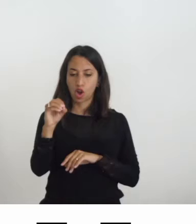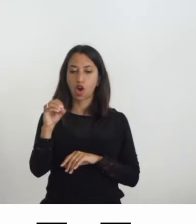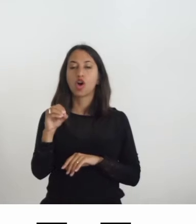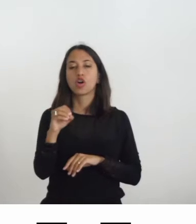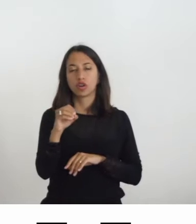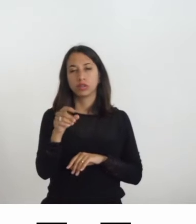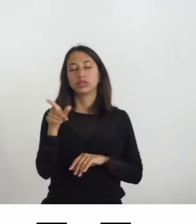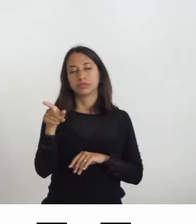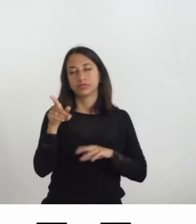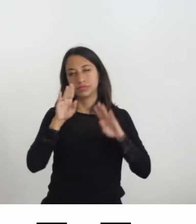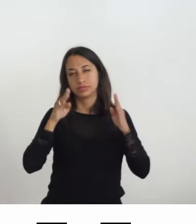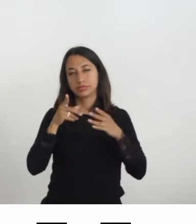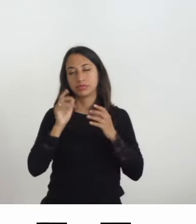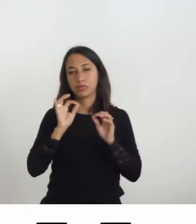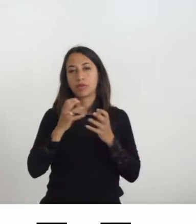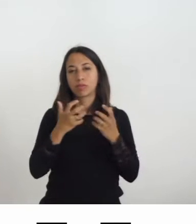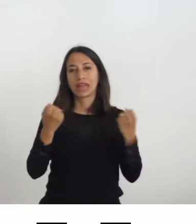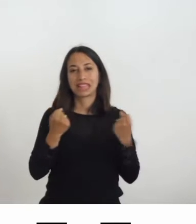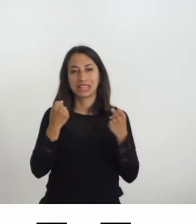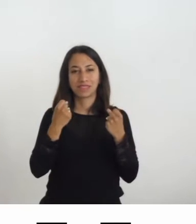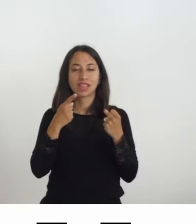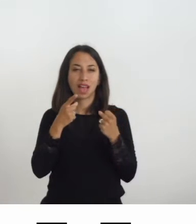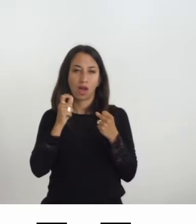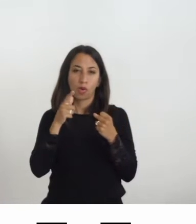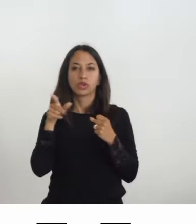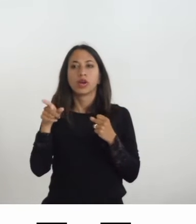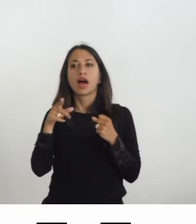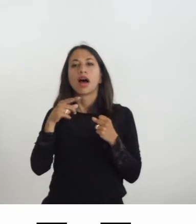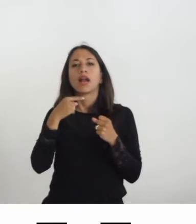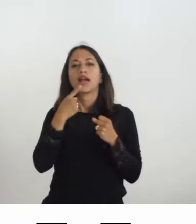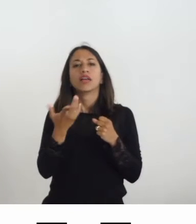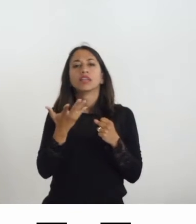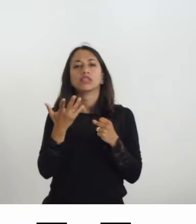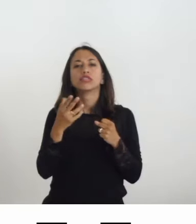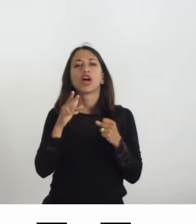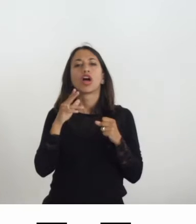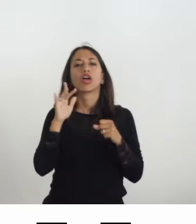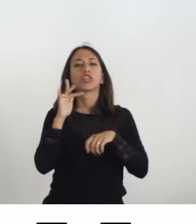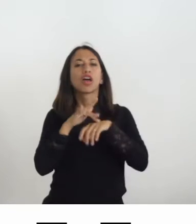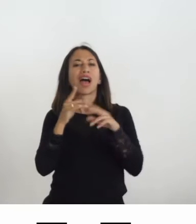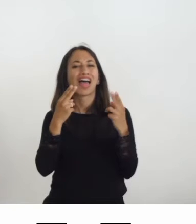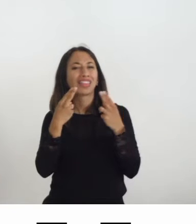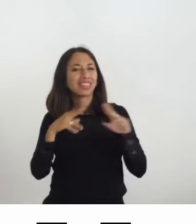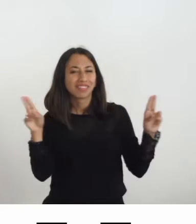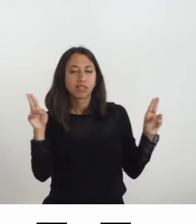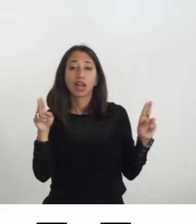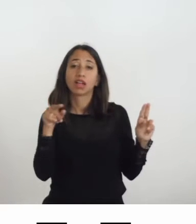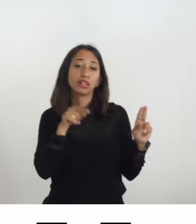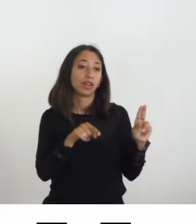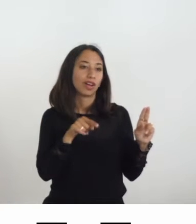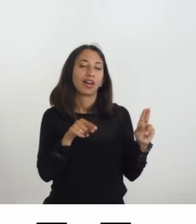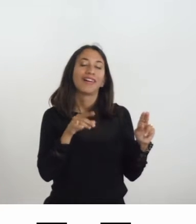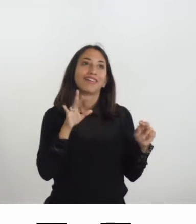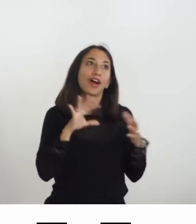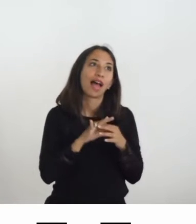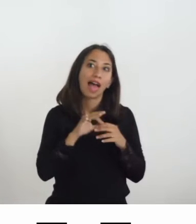culturali fa presente che il divieto di toccare, come sappiamo, le opere riguardo dei principi che sono base della conservazione